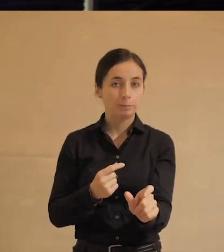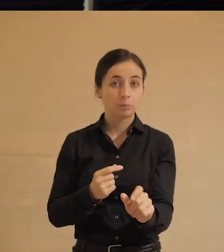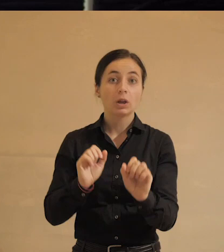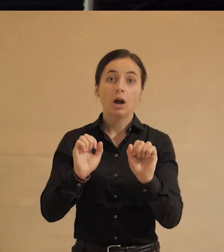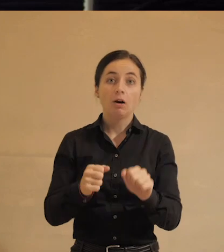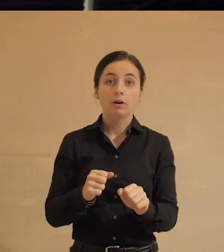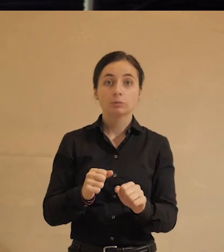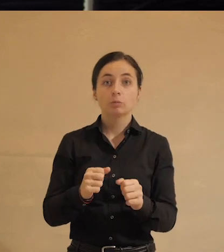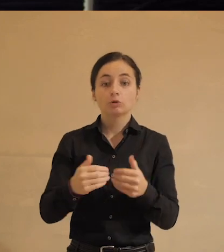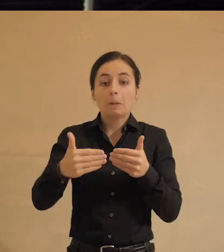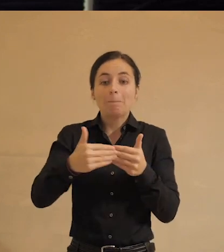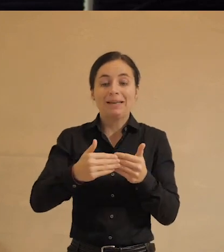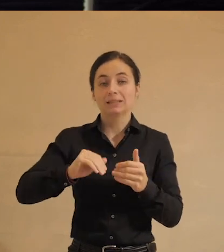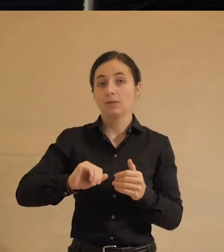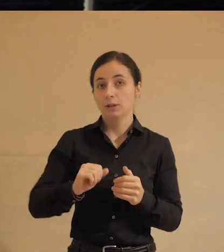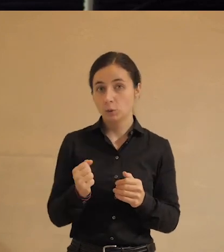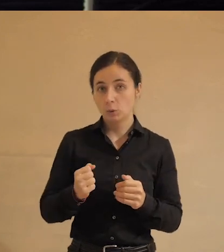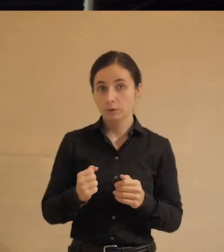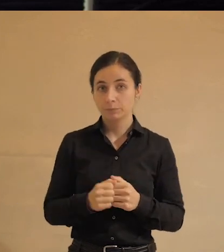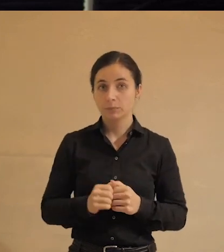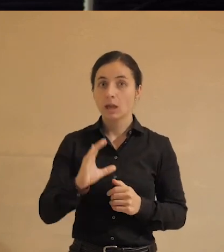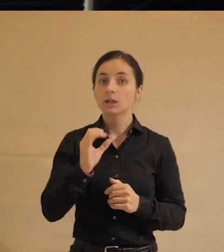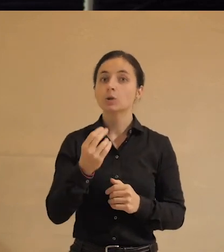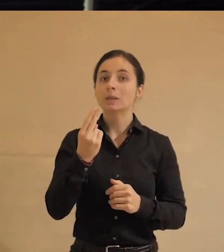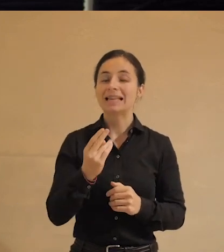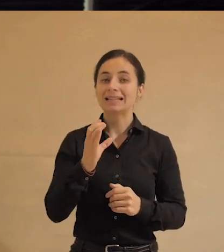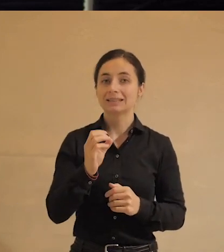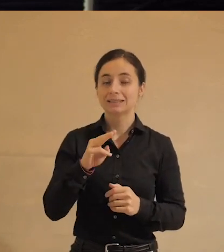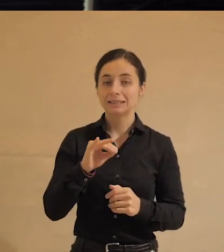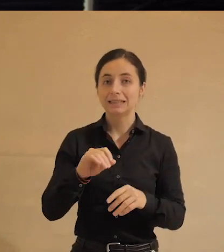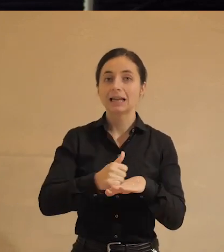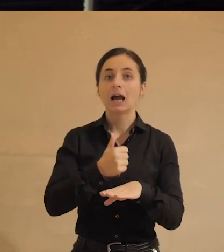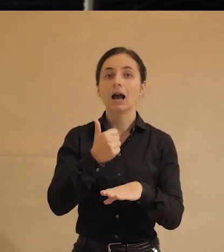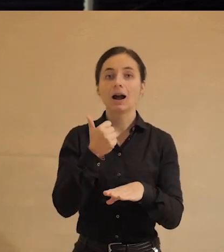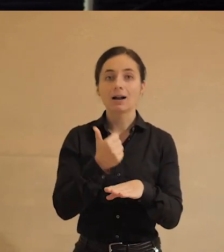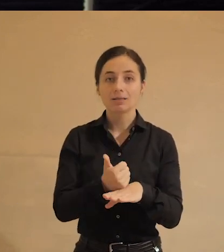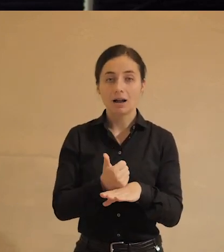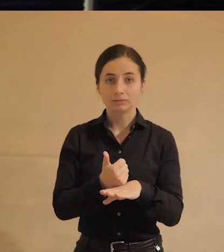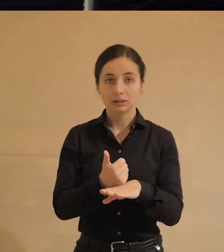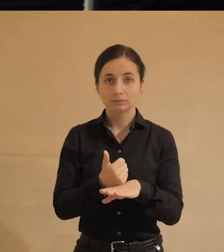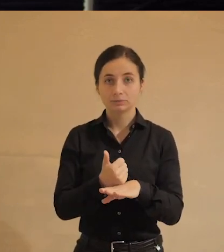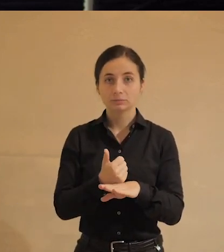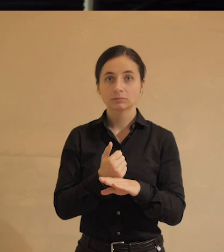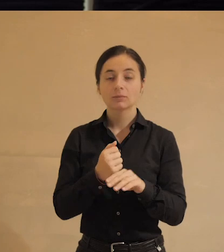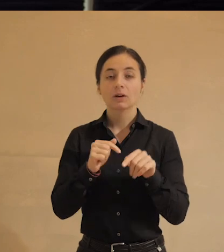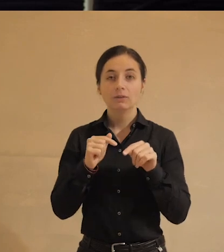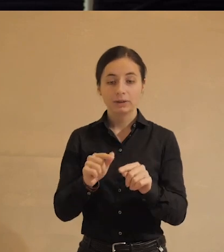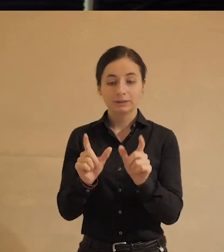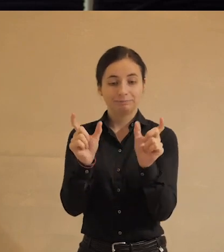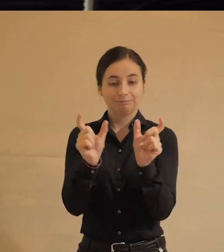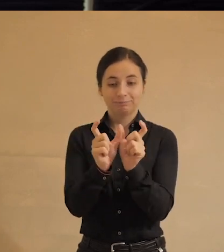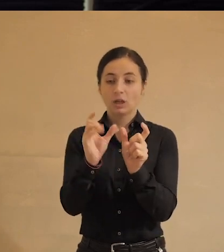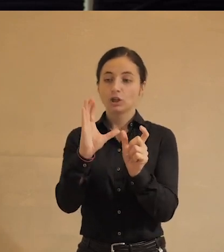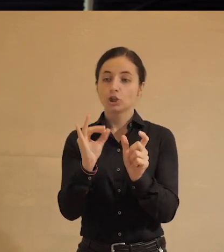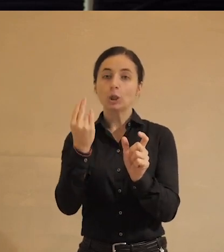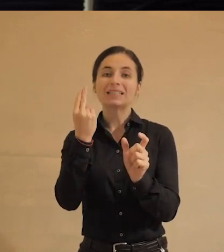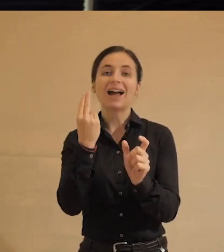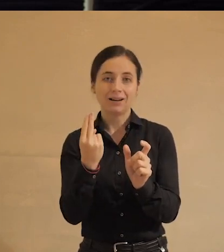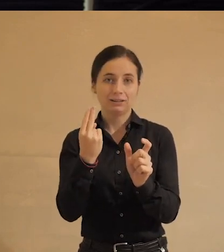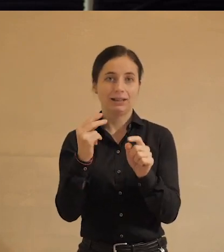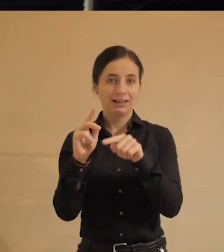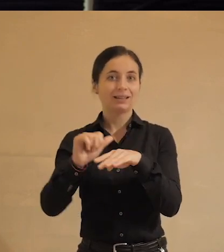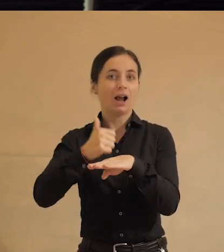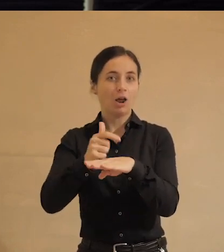а возможно даже и близкого друга. Так что социальные сети, главное социальное, главное в этом термине это слово социальное,